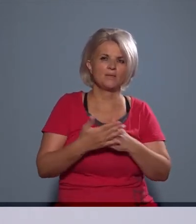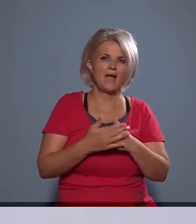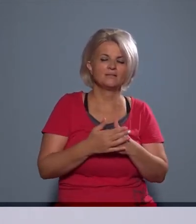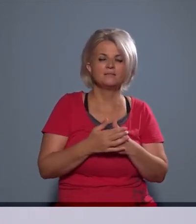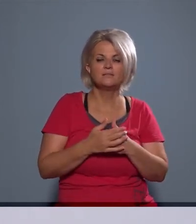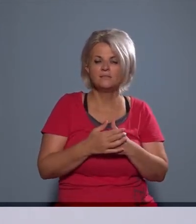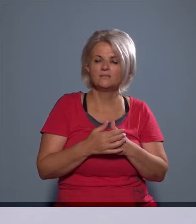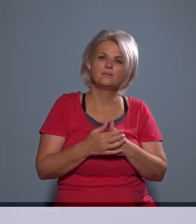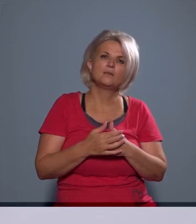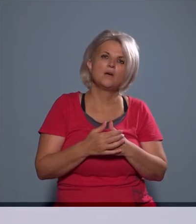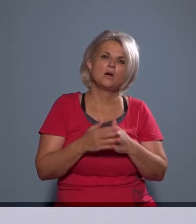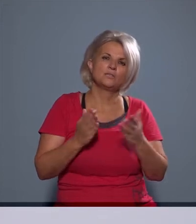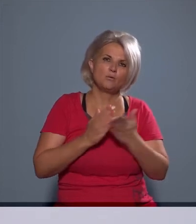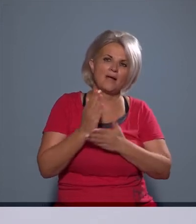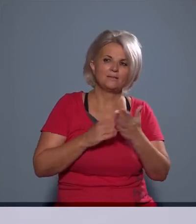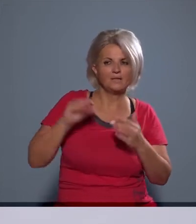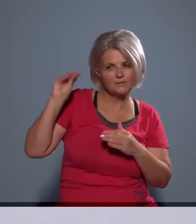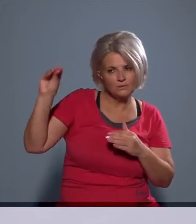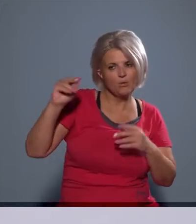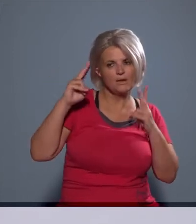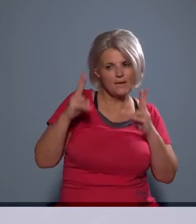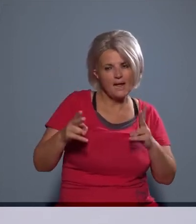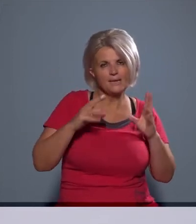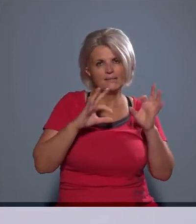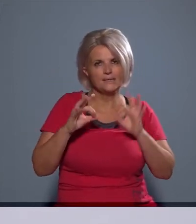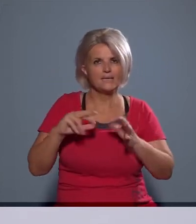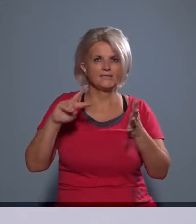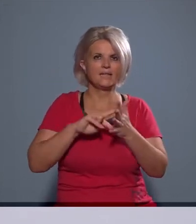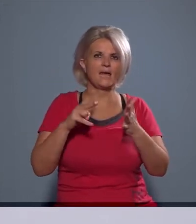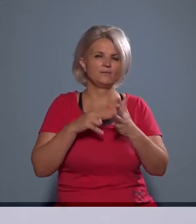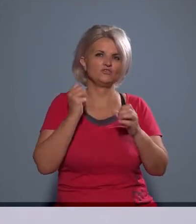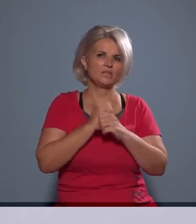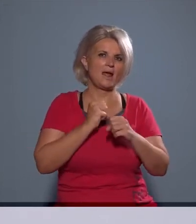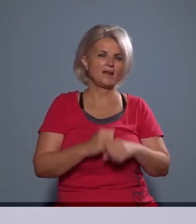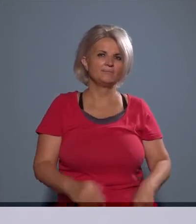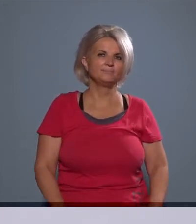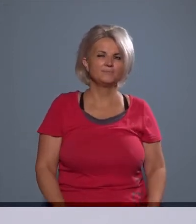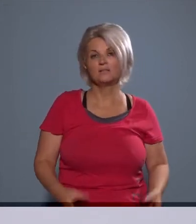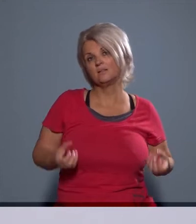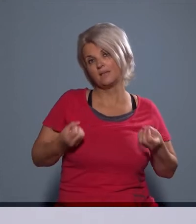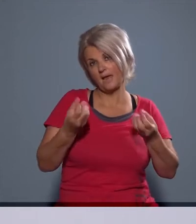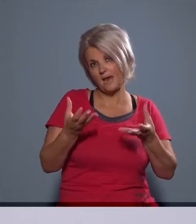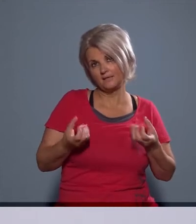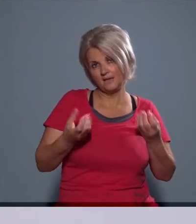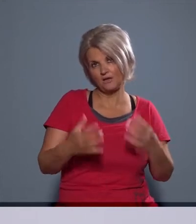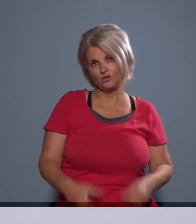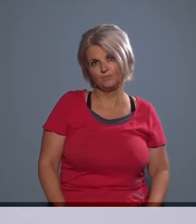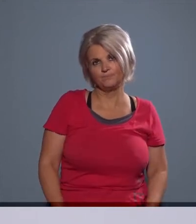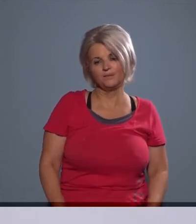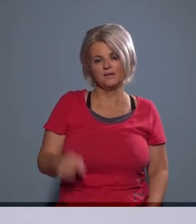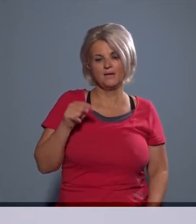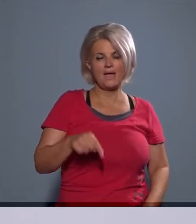alapján, vagy arra felhívva megint csak a szolgáltatót, intézkedési tervet kell készítetni az engedélyessel,